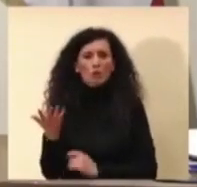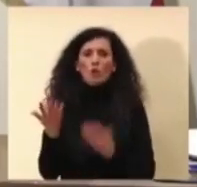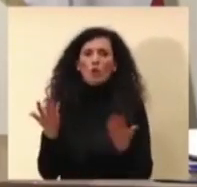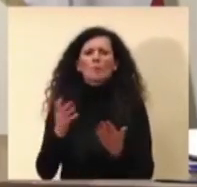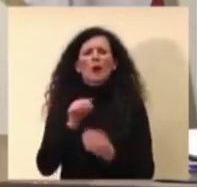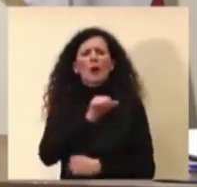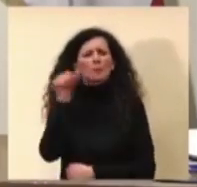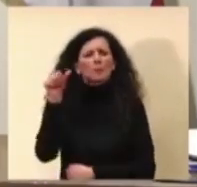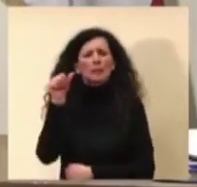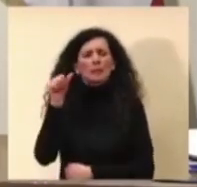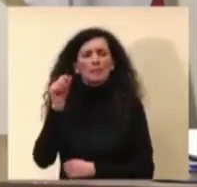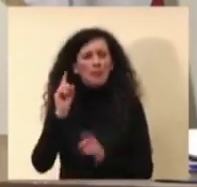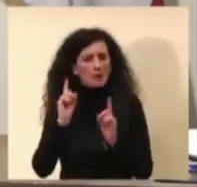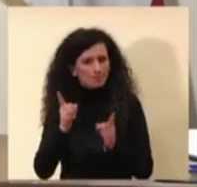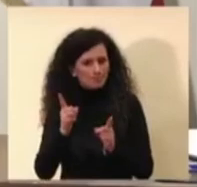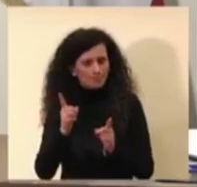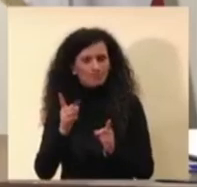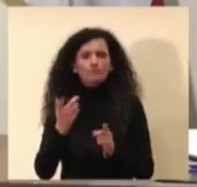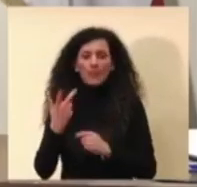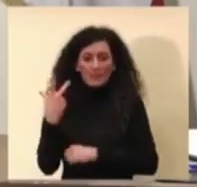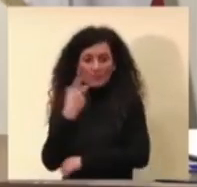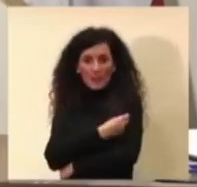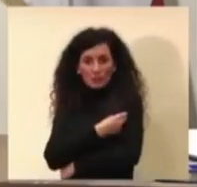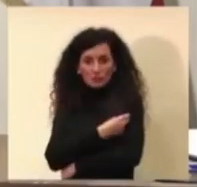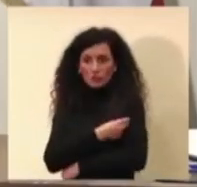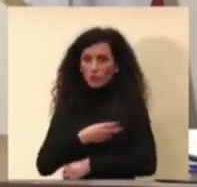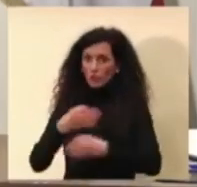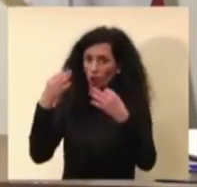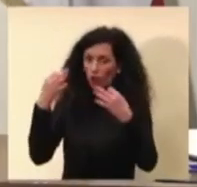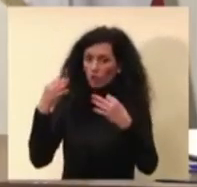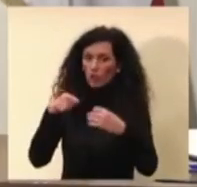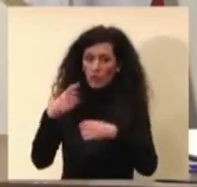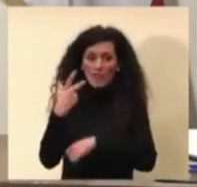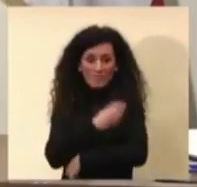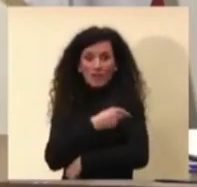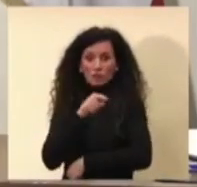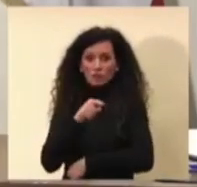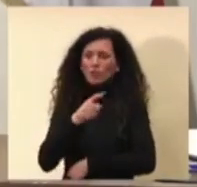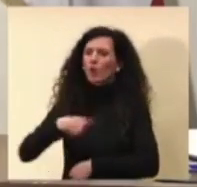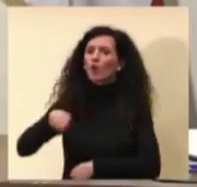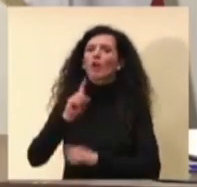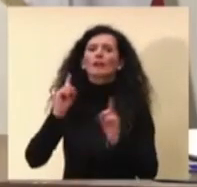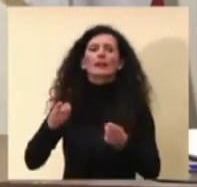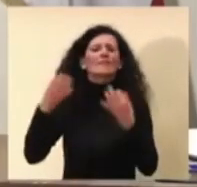il vaccino o i vaccini che noi abbiamo a disposizione siano